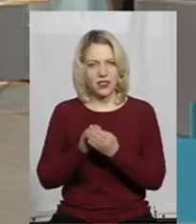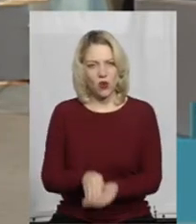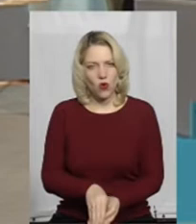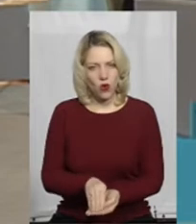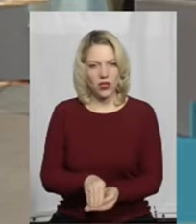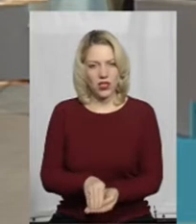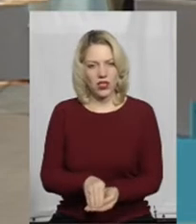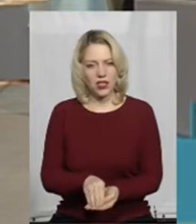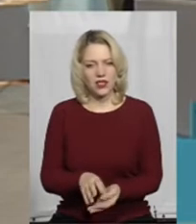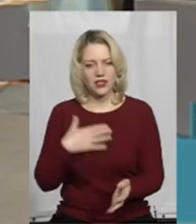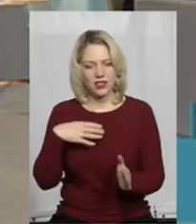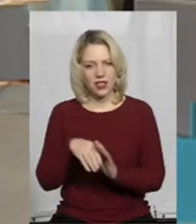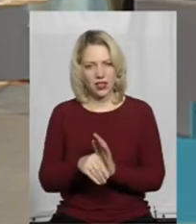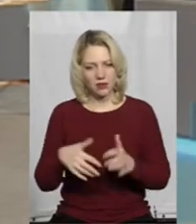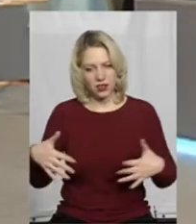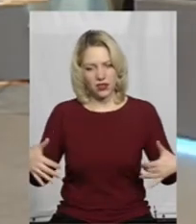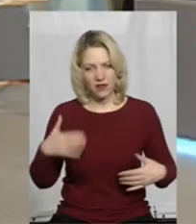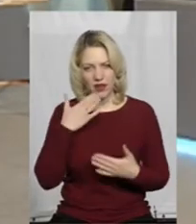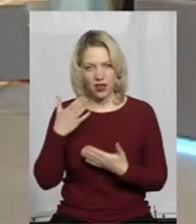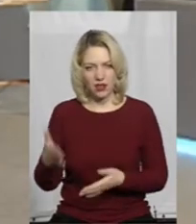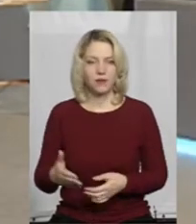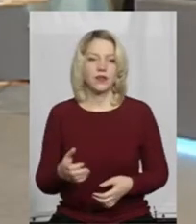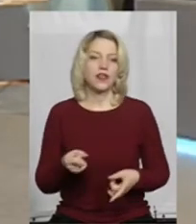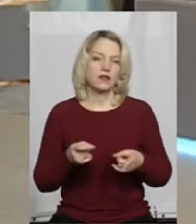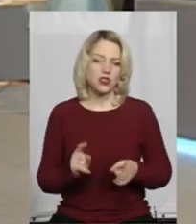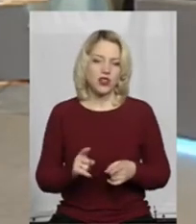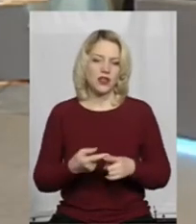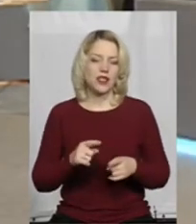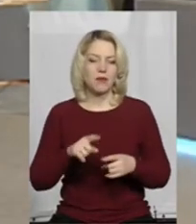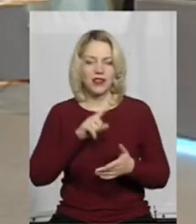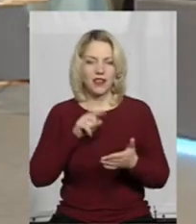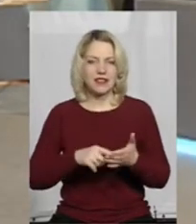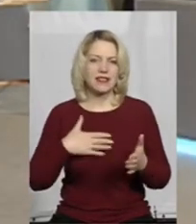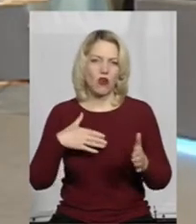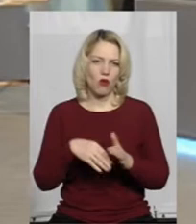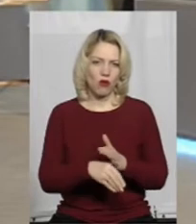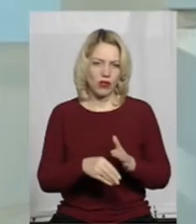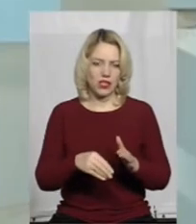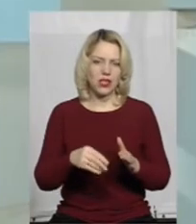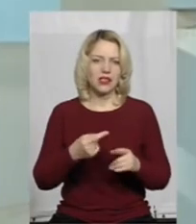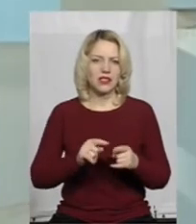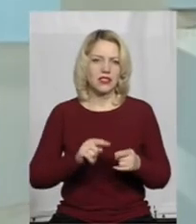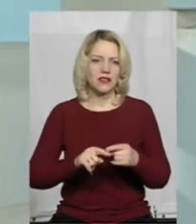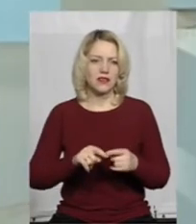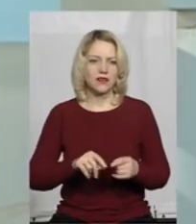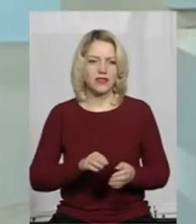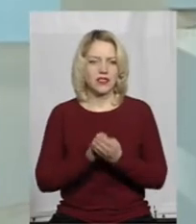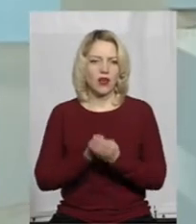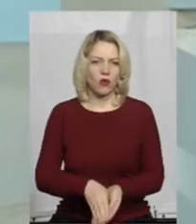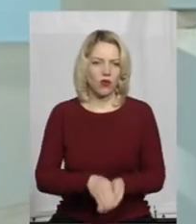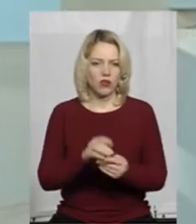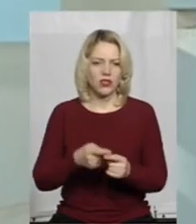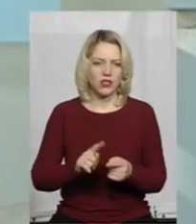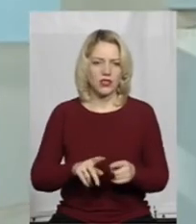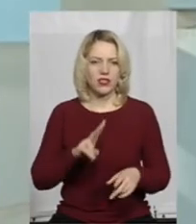загиблих тварин? Звичайно. Питання захоронення трупів тварин відноситься до повноважень